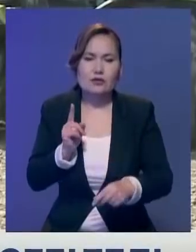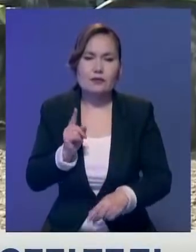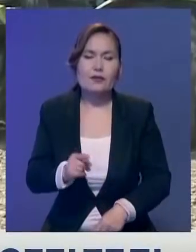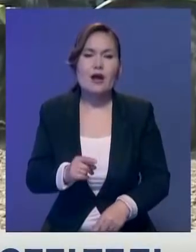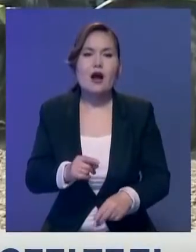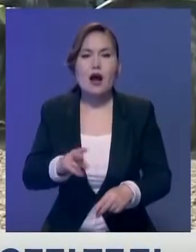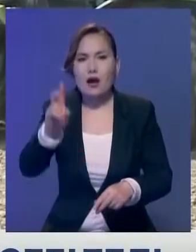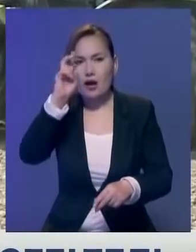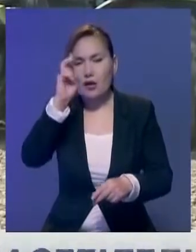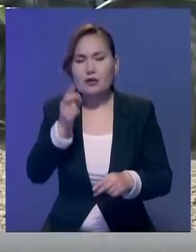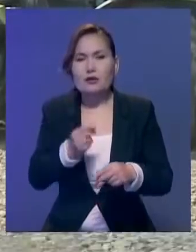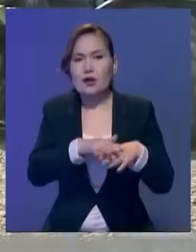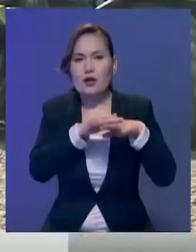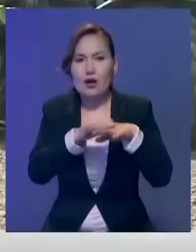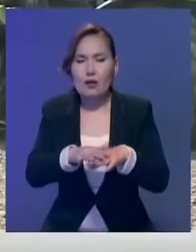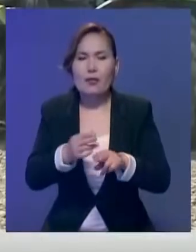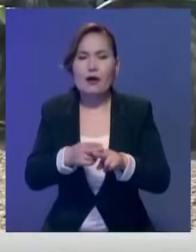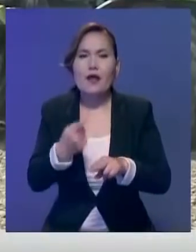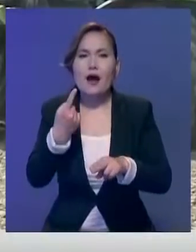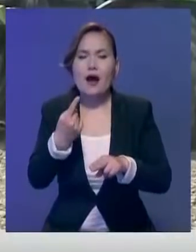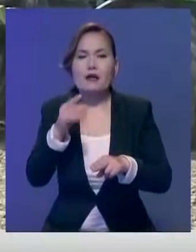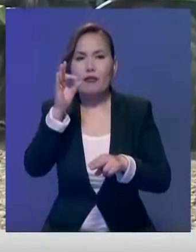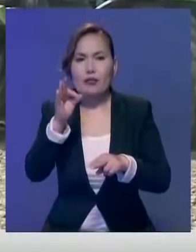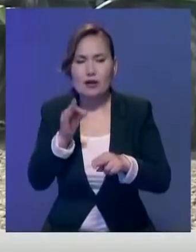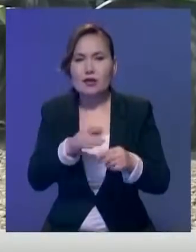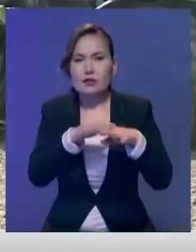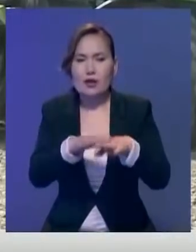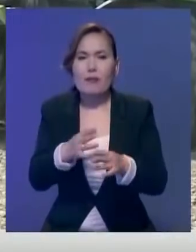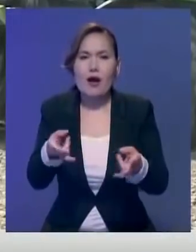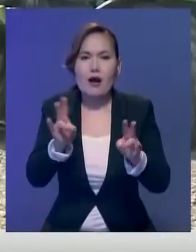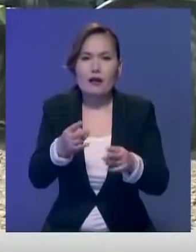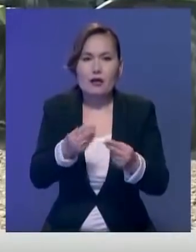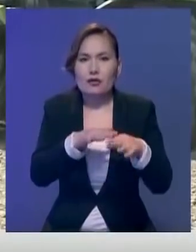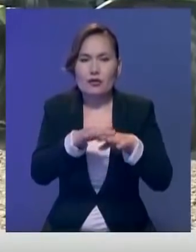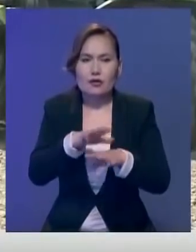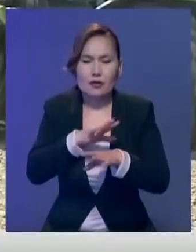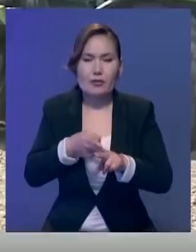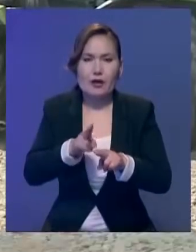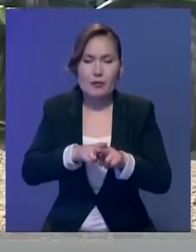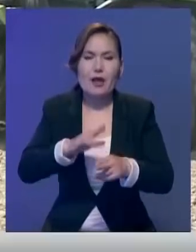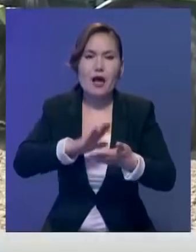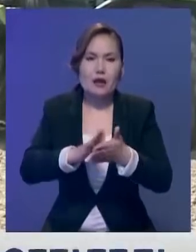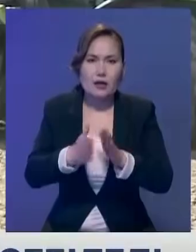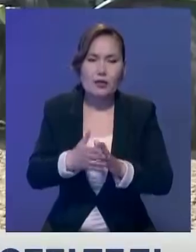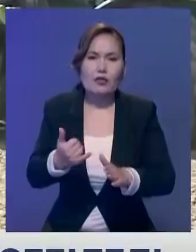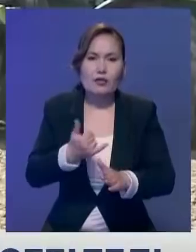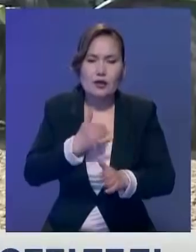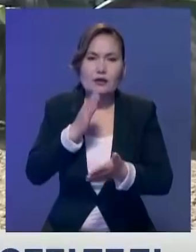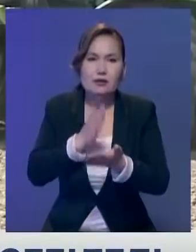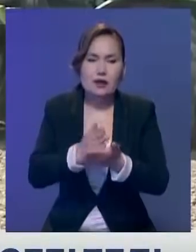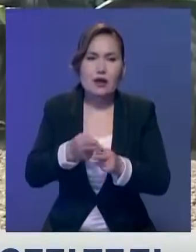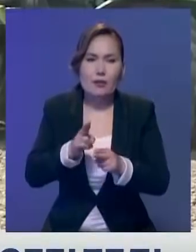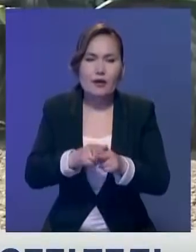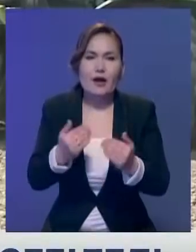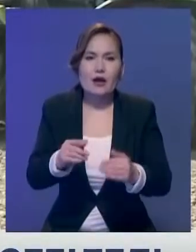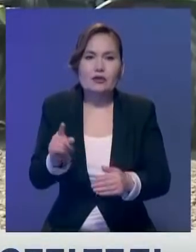Субсидияның бір бөлігі түстіде қалғандары әлі түсіғыған жоқ. Көрші жігіттер де солай дейді. Айтпесе, келісім шарт бәрі бар. Барлығымыз